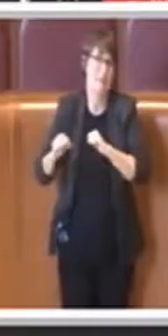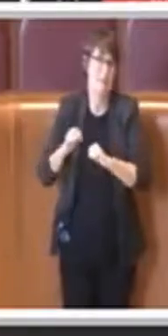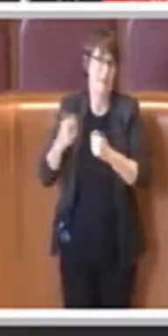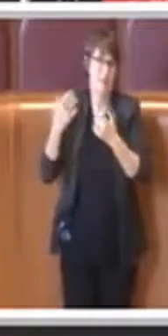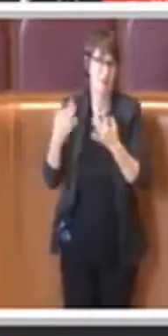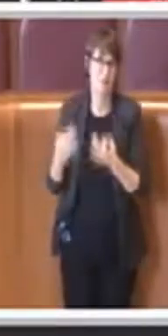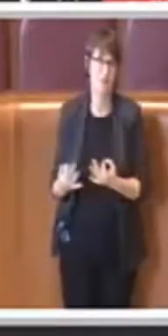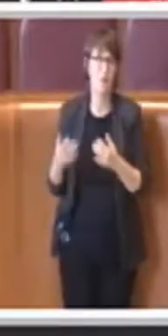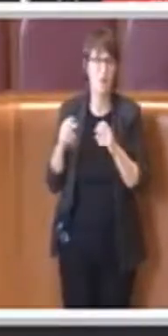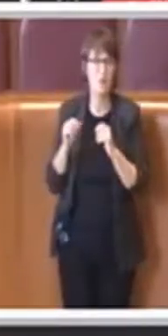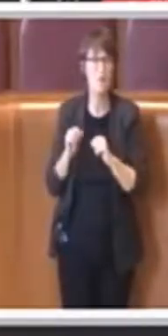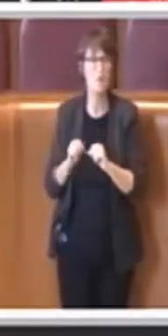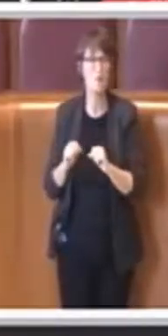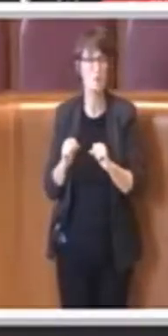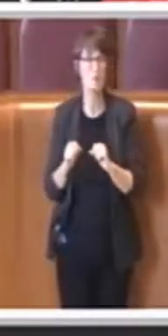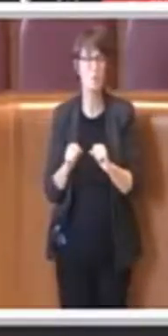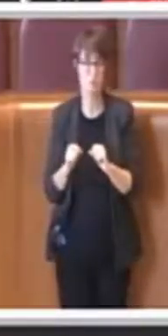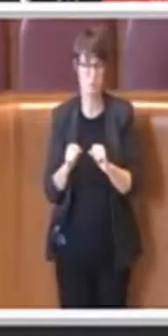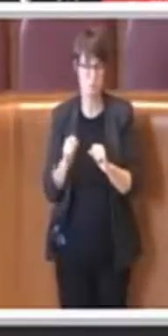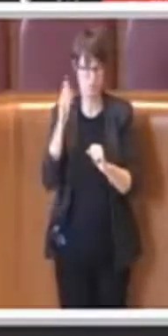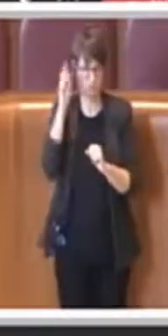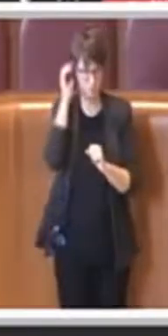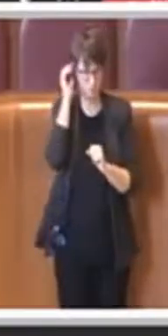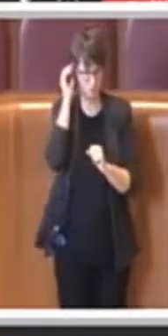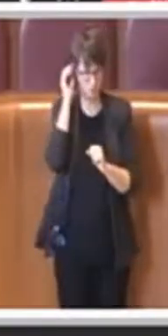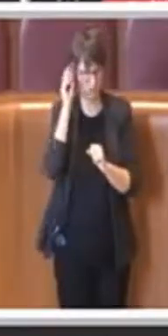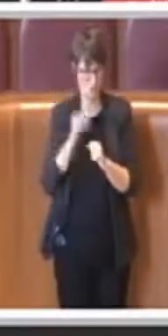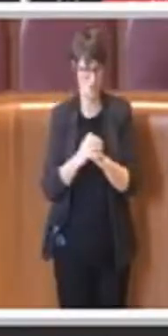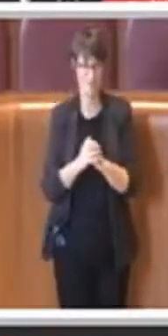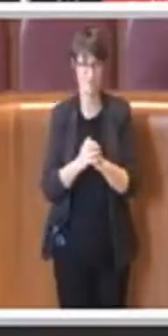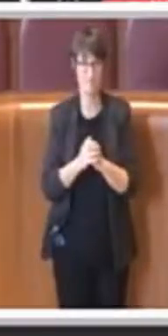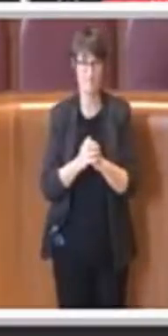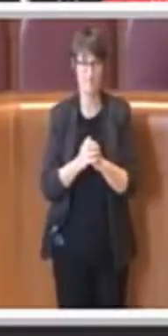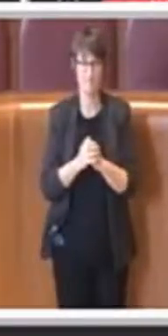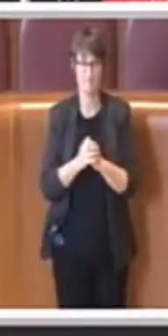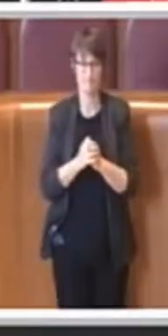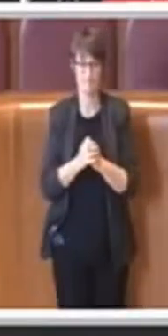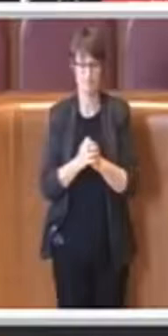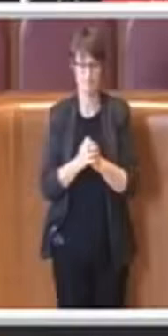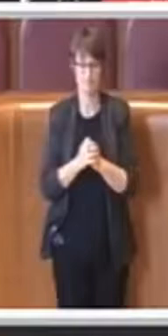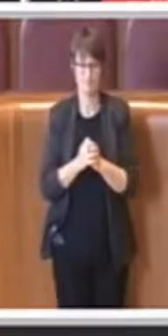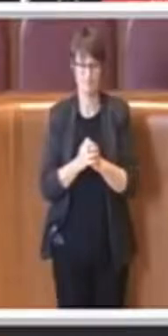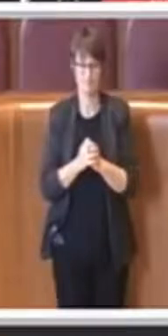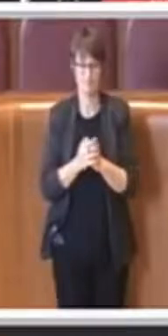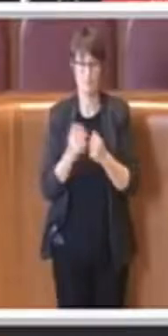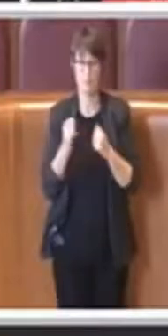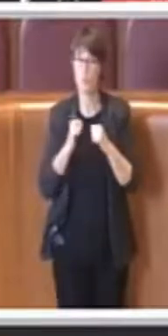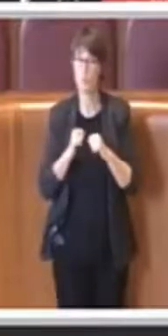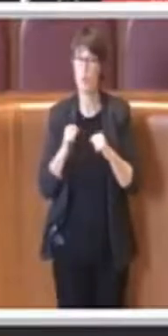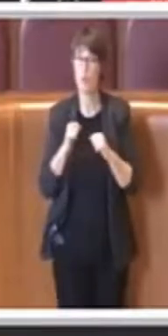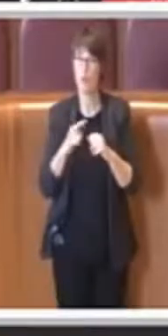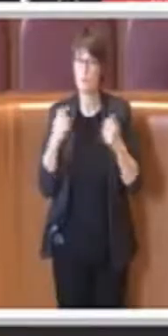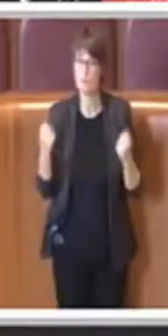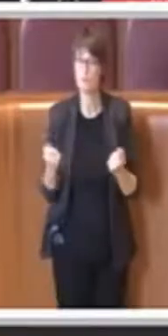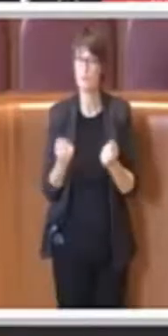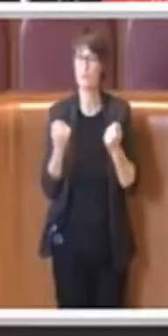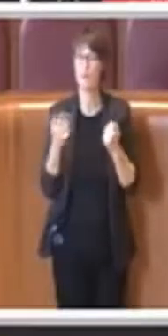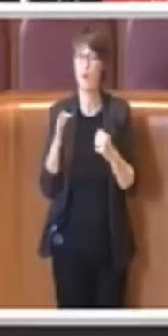di poter indire o promuovere comunque un referendum.